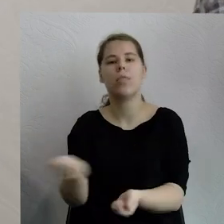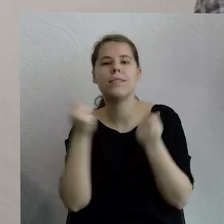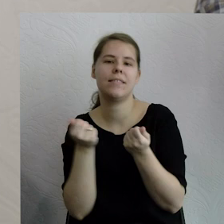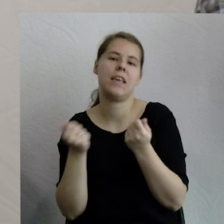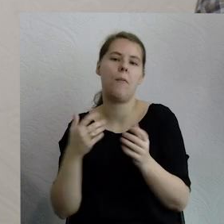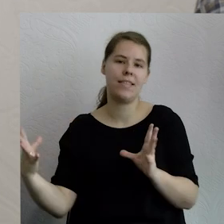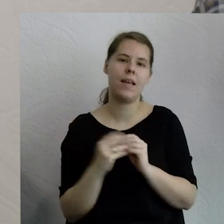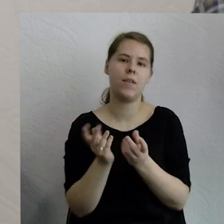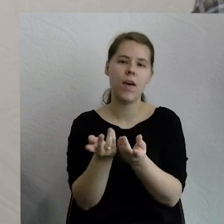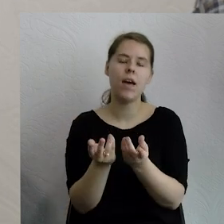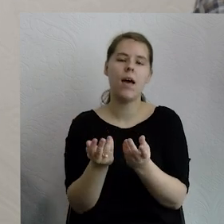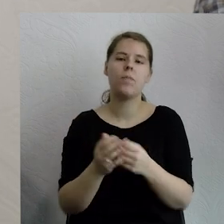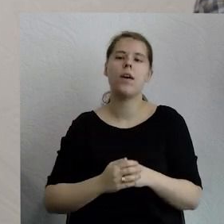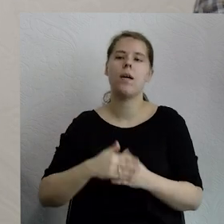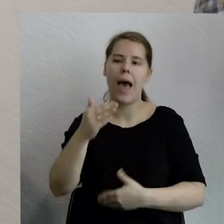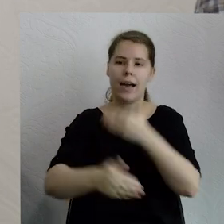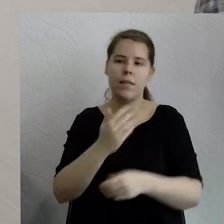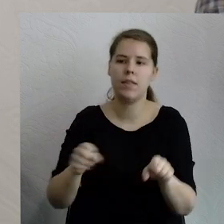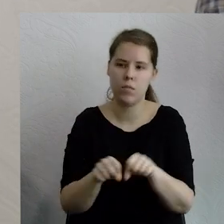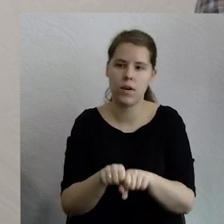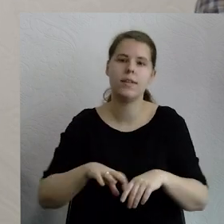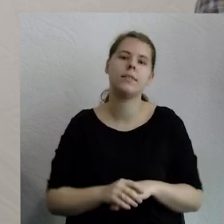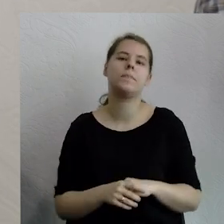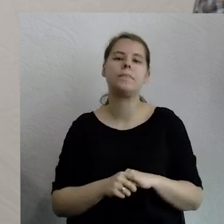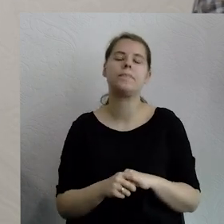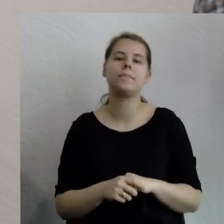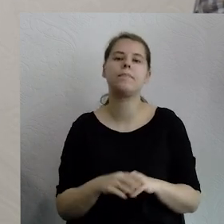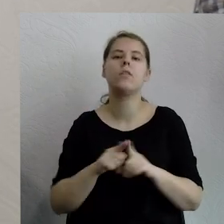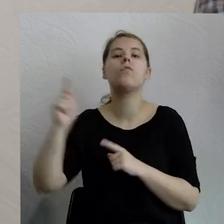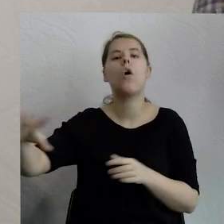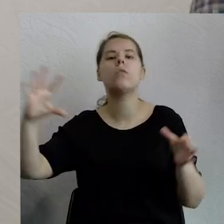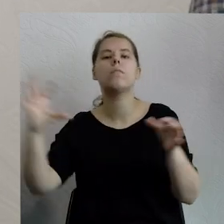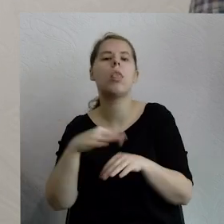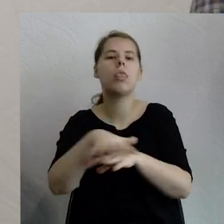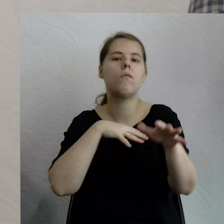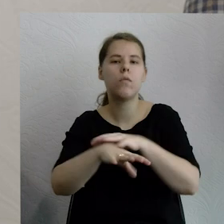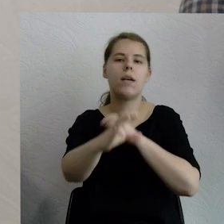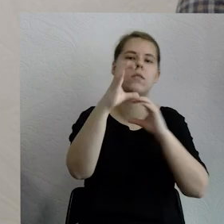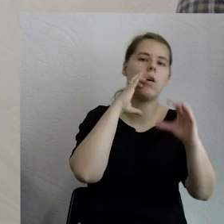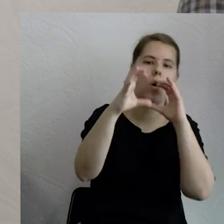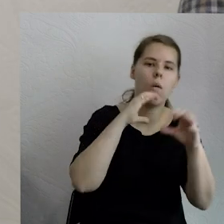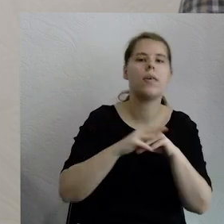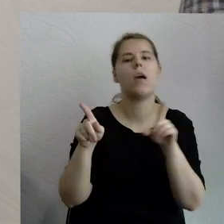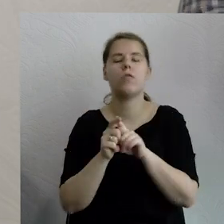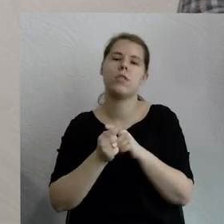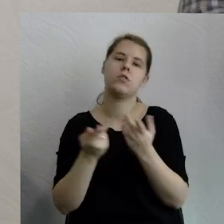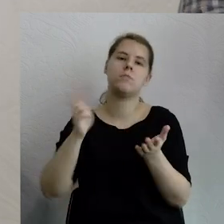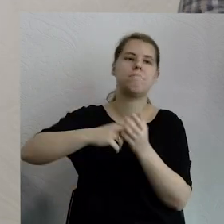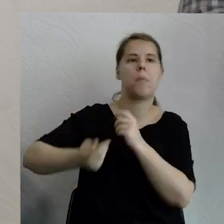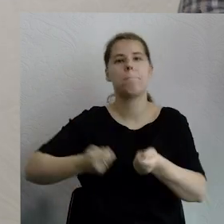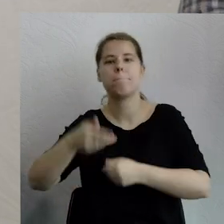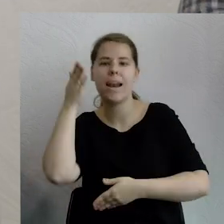I Akademii Demokracji Socjalnej. Przez większość życia związane z designem i komunikacją. Zawodowo zajmuje się content marketingiem w mediach